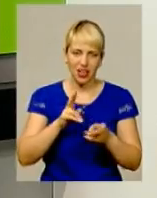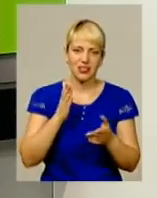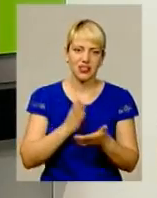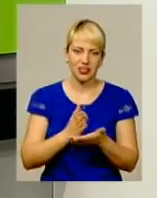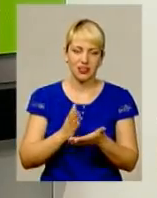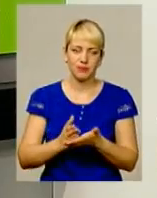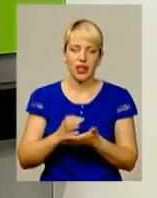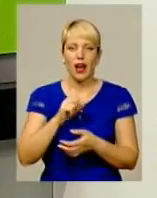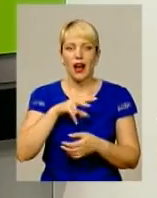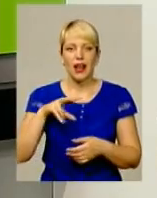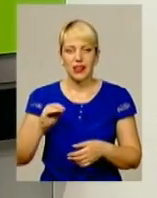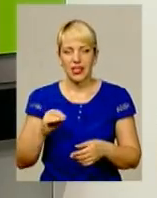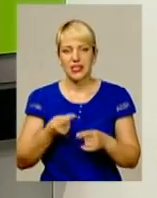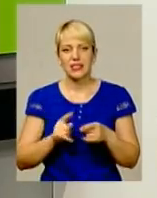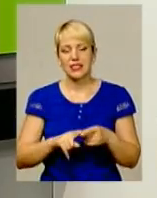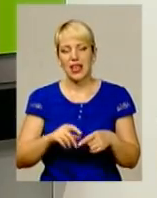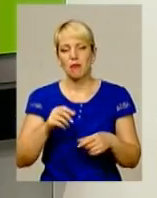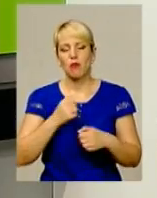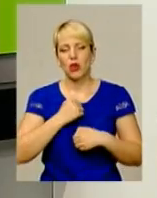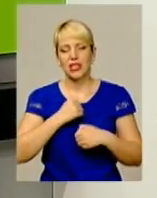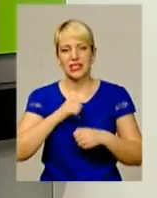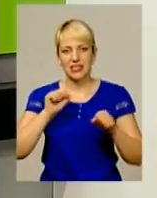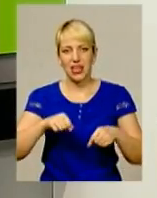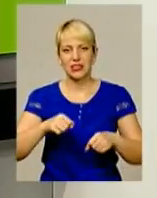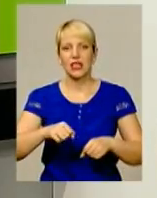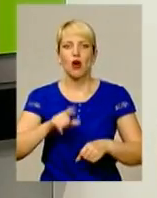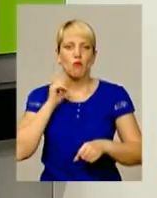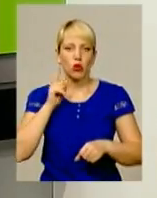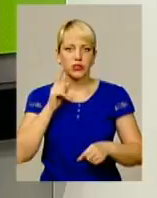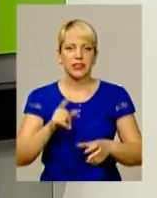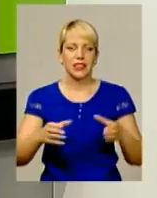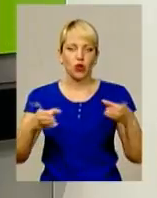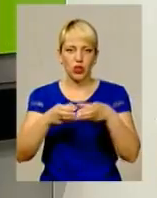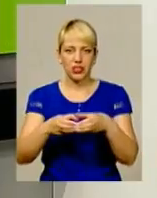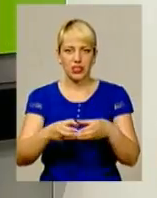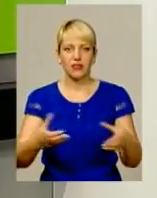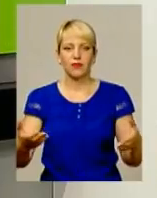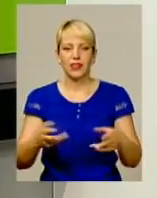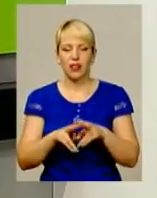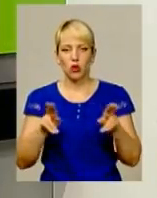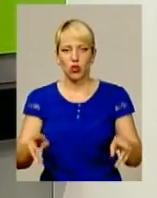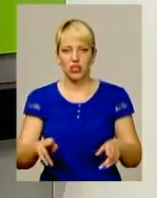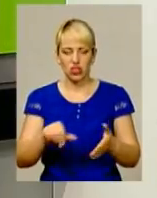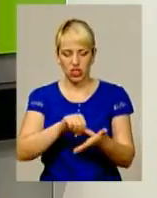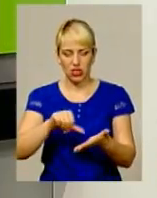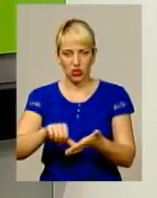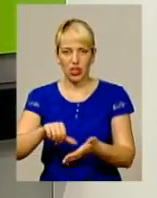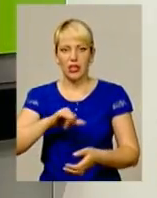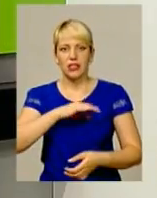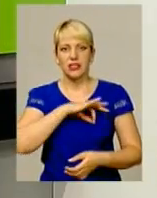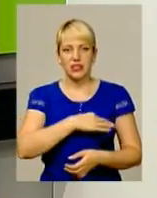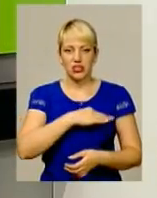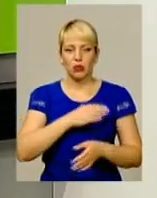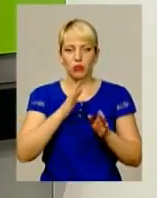присутні, але це вже боєздатний молодий енергійний колектив. Аналогічно дільничні офіцери поліції та